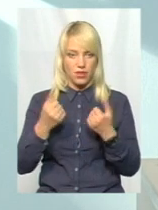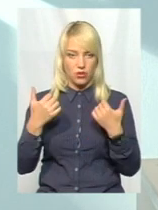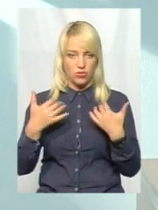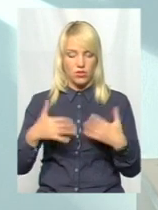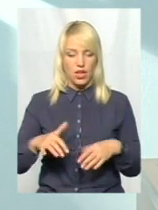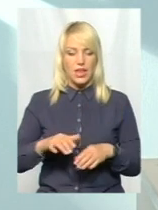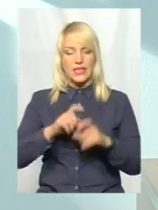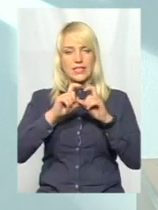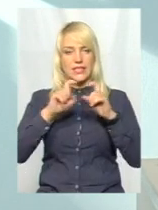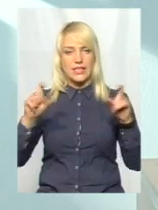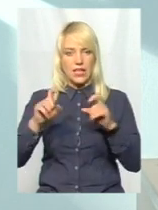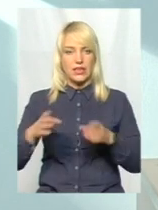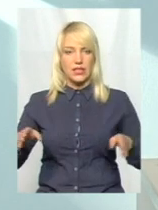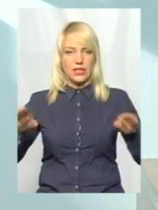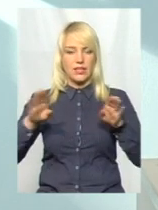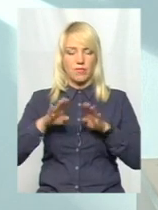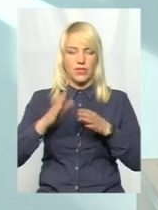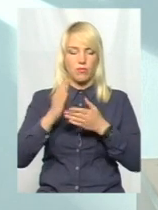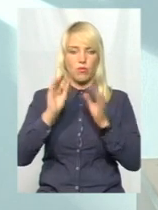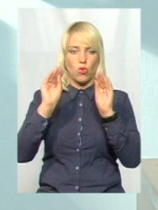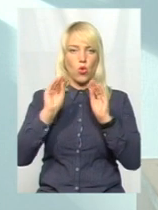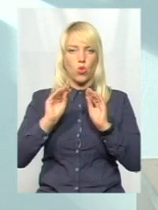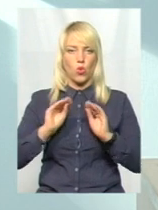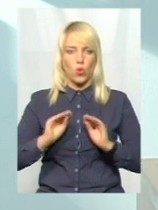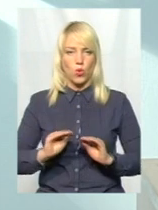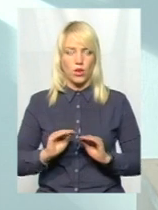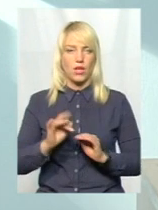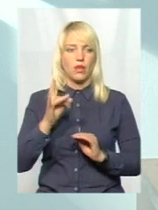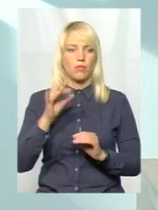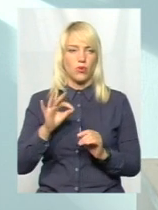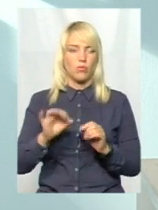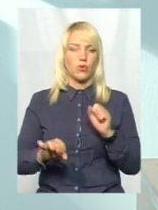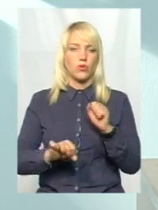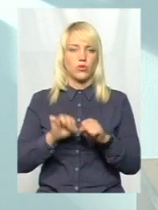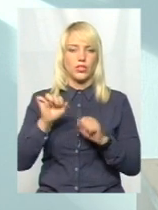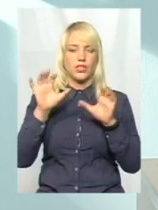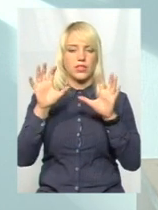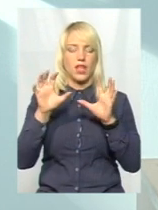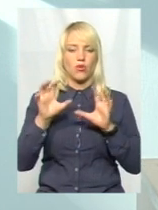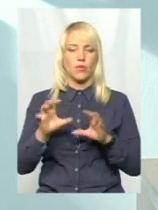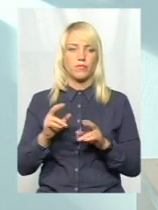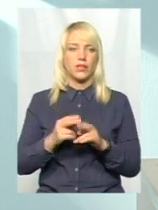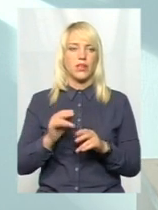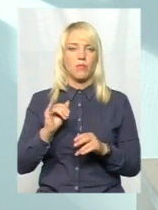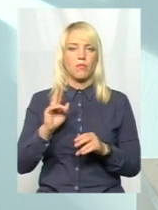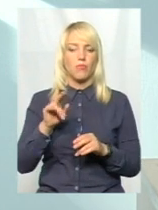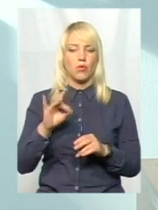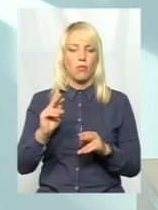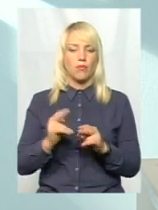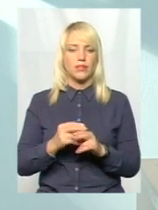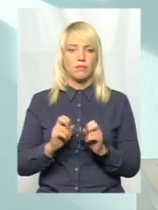складено протокол про порушення щодо порушення вимог законодавства про безпечність харчових продуктів.